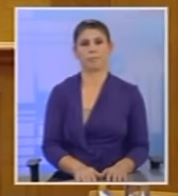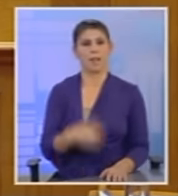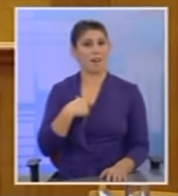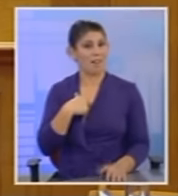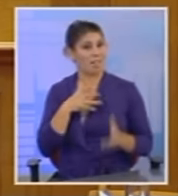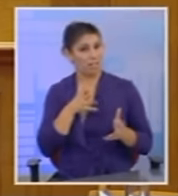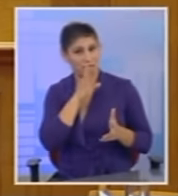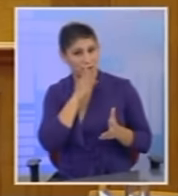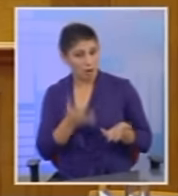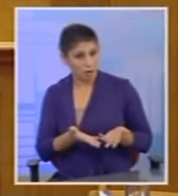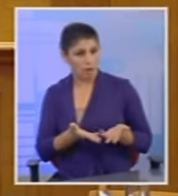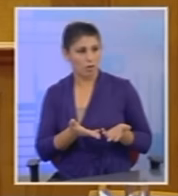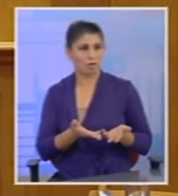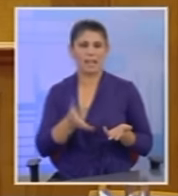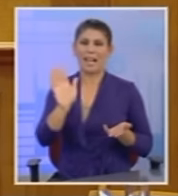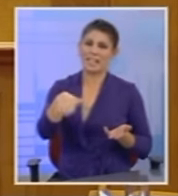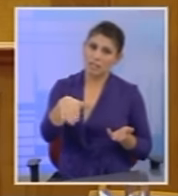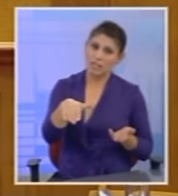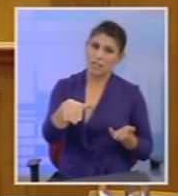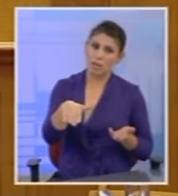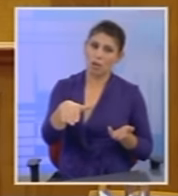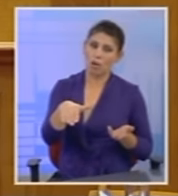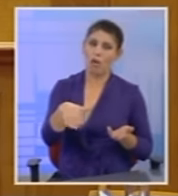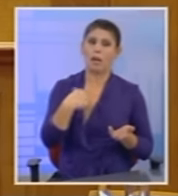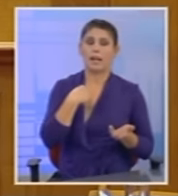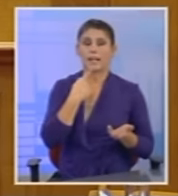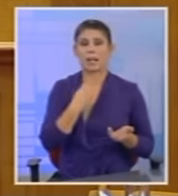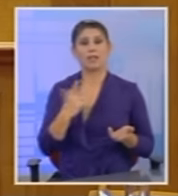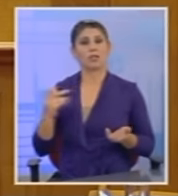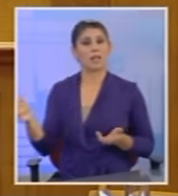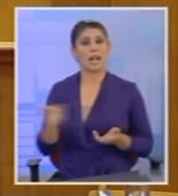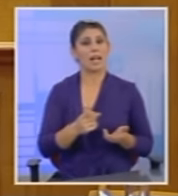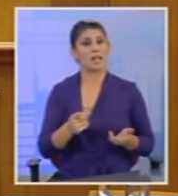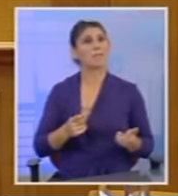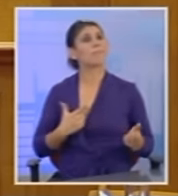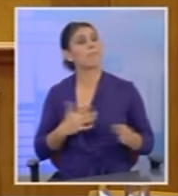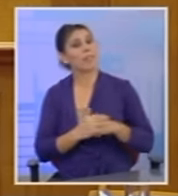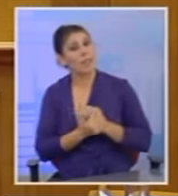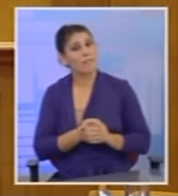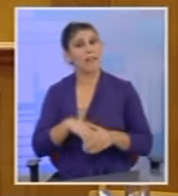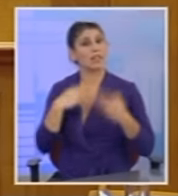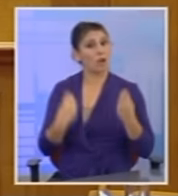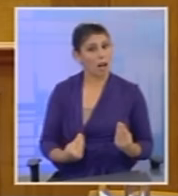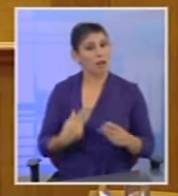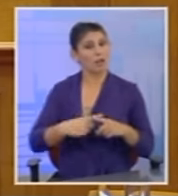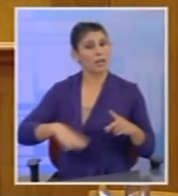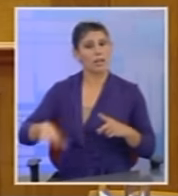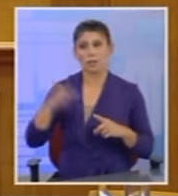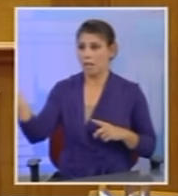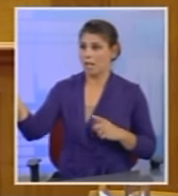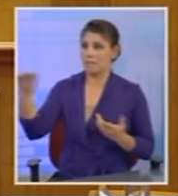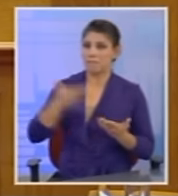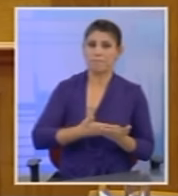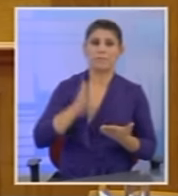και εξευτελιστικό για να ασχολείστε και να λέτε ότι εσείς κόπτεστε για τα καλά του ελληνικού λαού. Είσαστε εσείς αυτοί οι οποίοι φέρατε